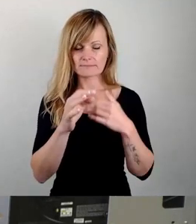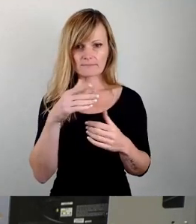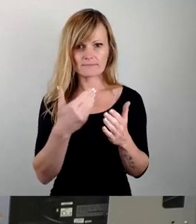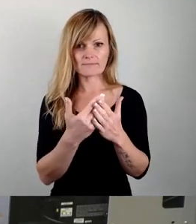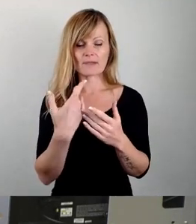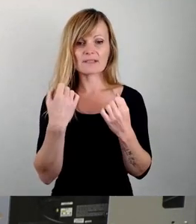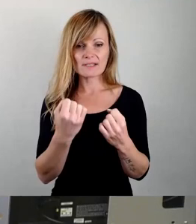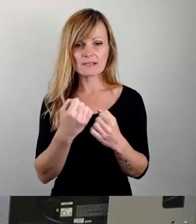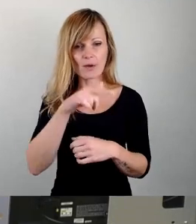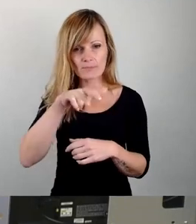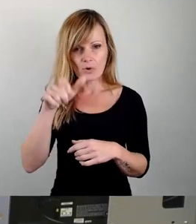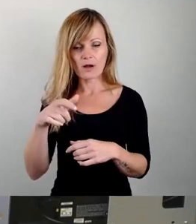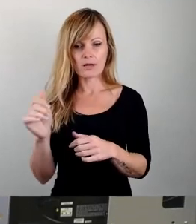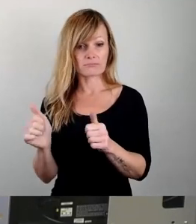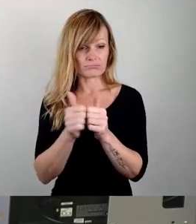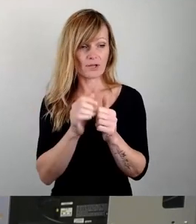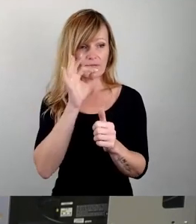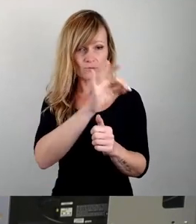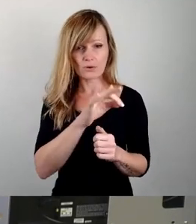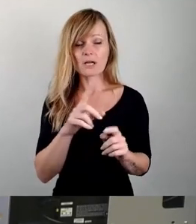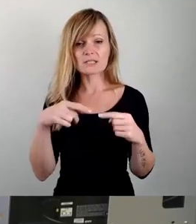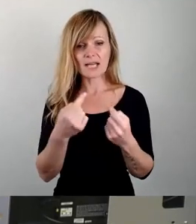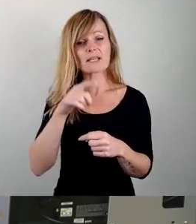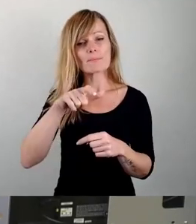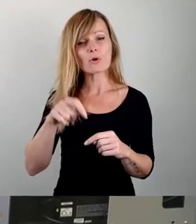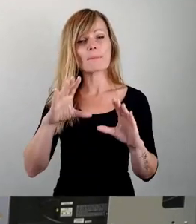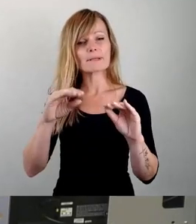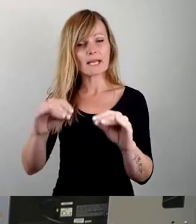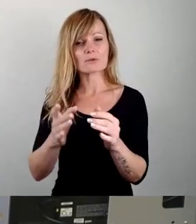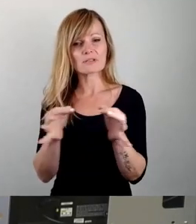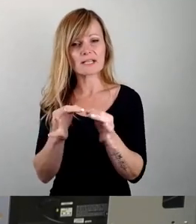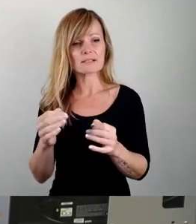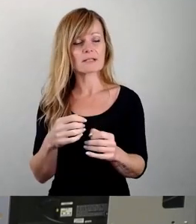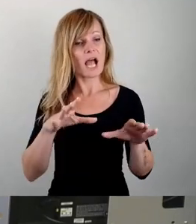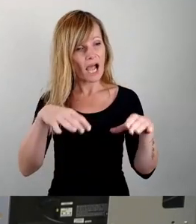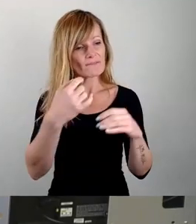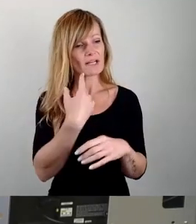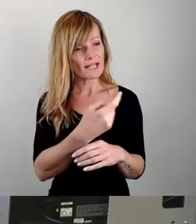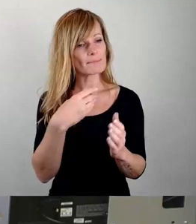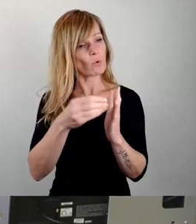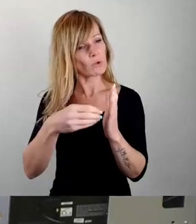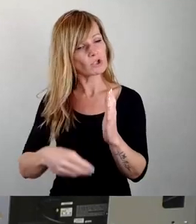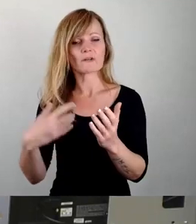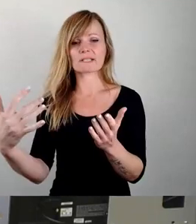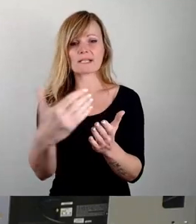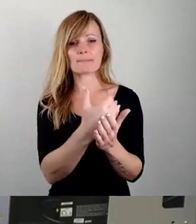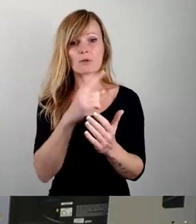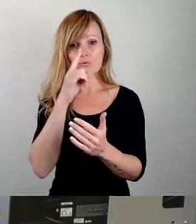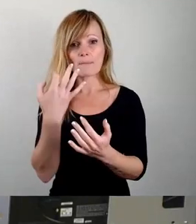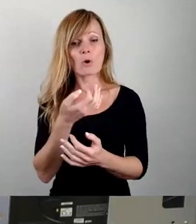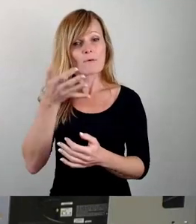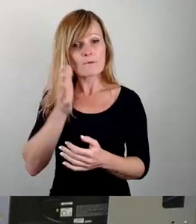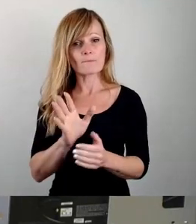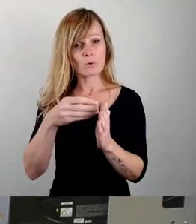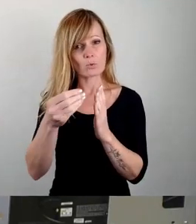Seite haben, dann nutzen Sie doch die Bürgerbeteiligungssatzung und fangen an, Unterschriften zu sammeln. Sie brauchen nur 500 Unterschriften, dann